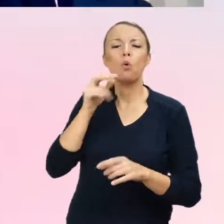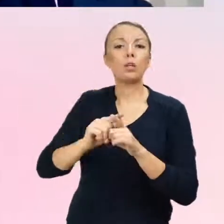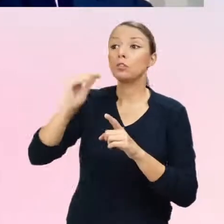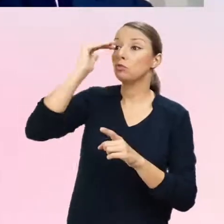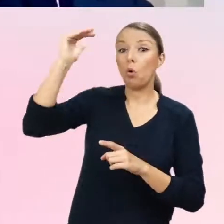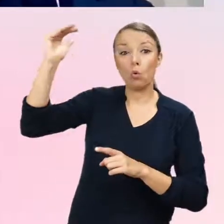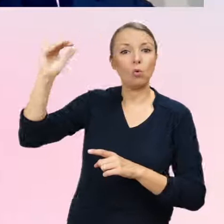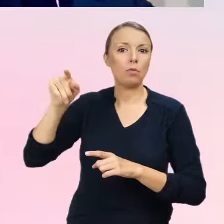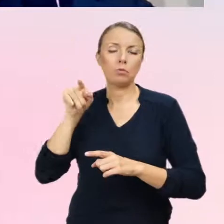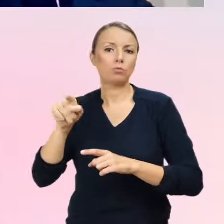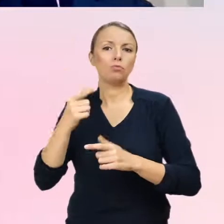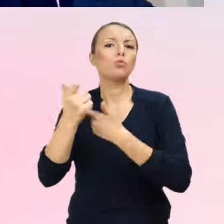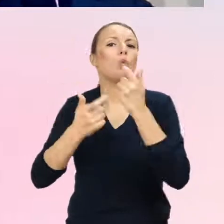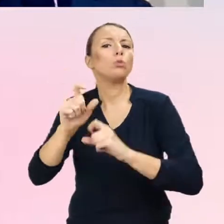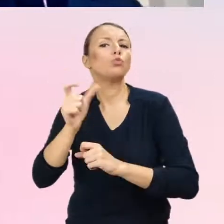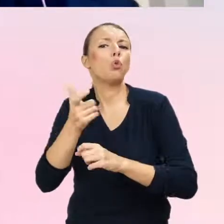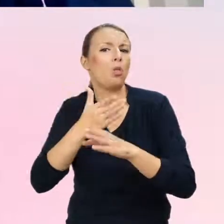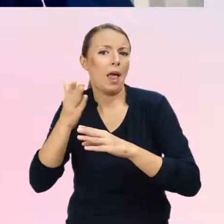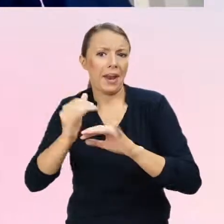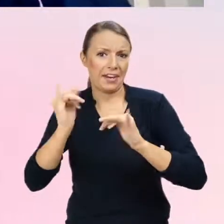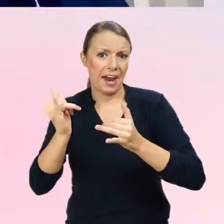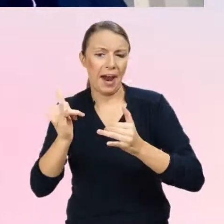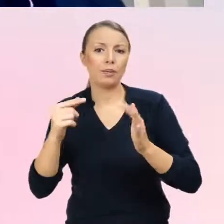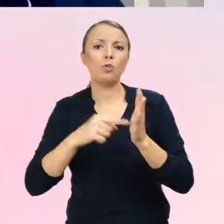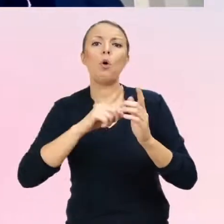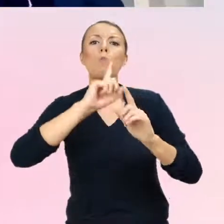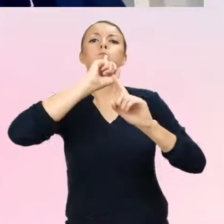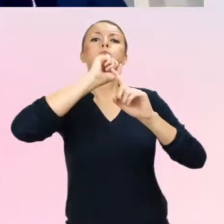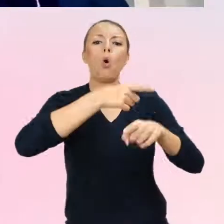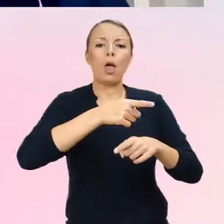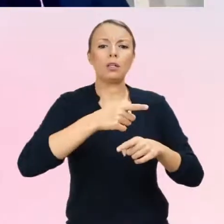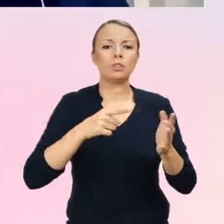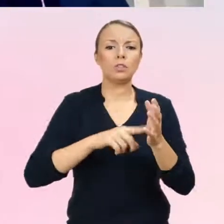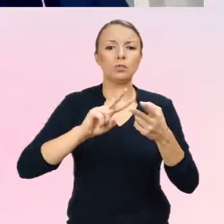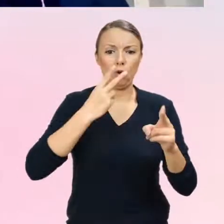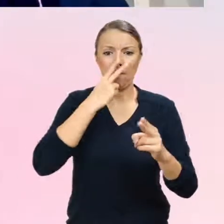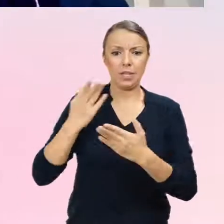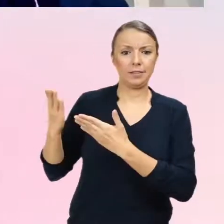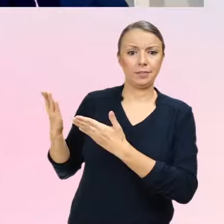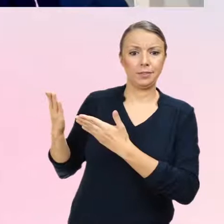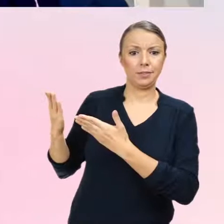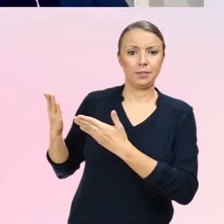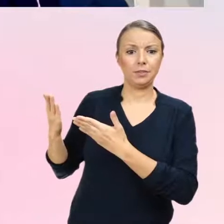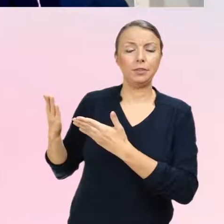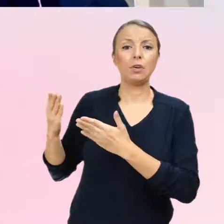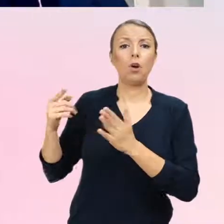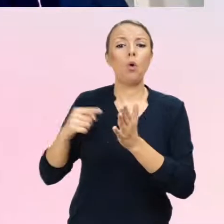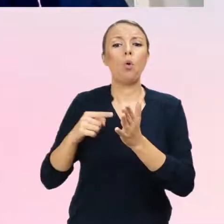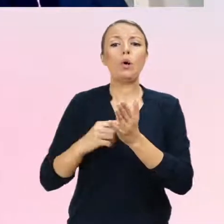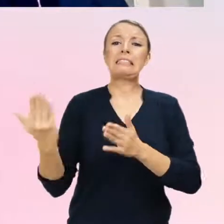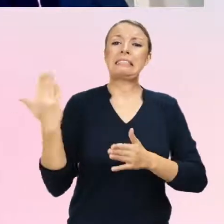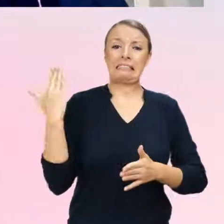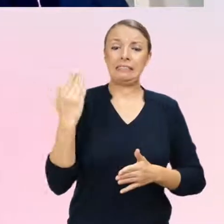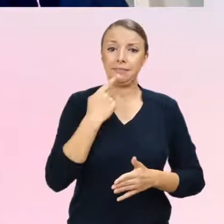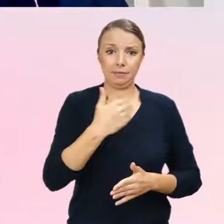transpłciowymi, to są zalecenia właśnie WPATH. One niedawno były tłumaczone na język polski